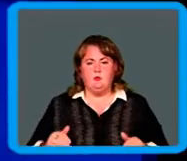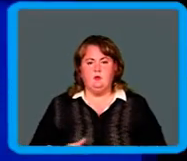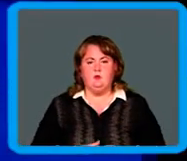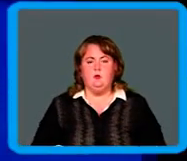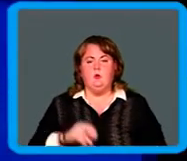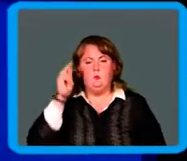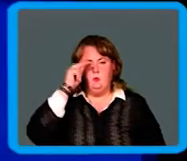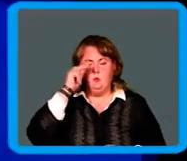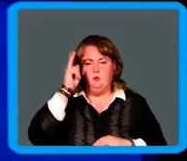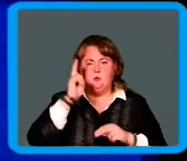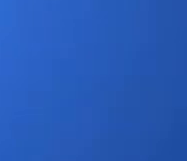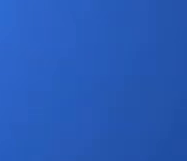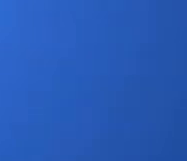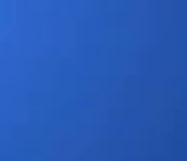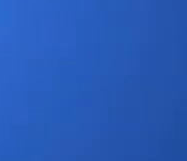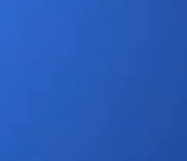Урок окончен.